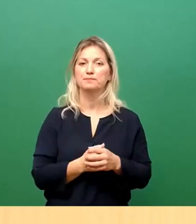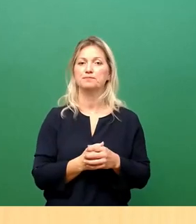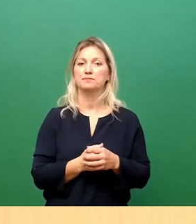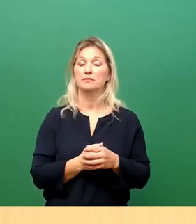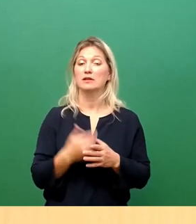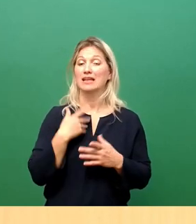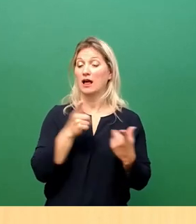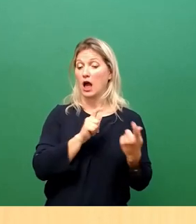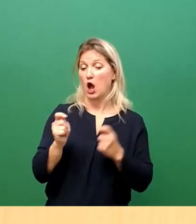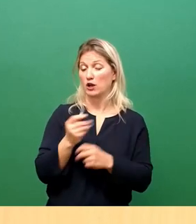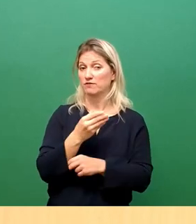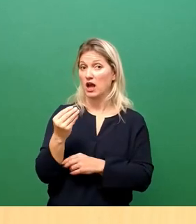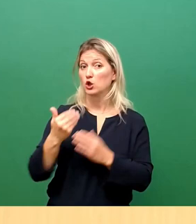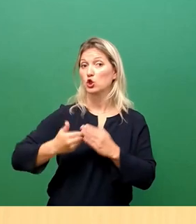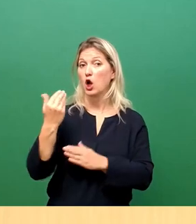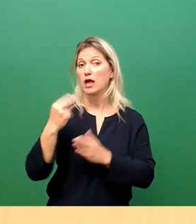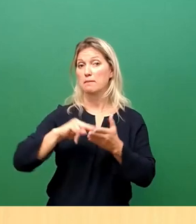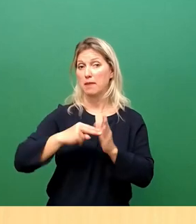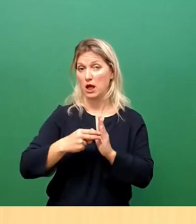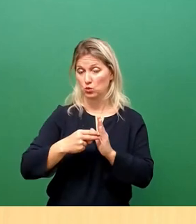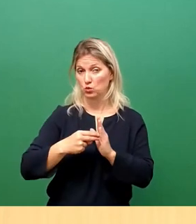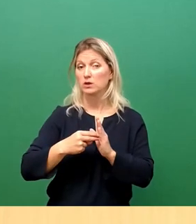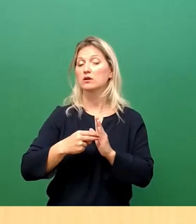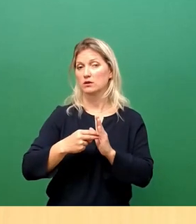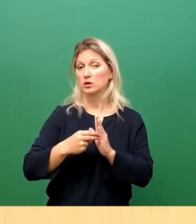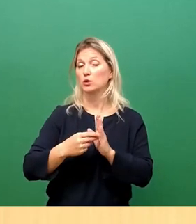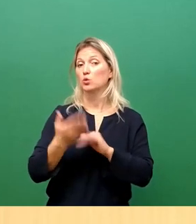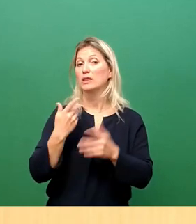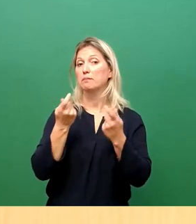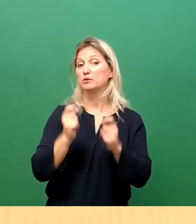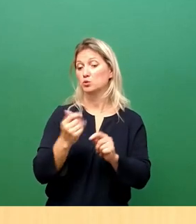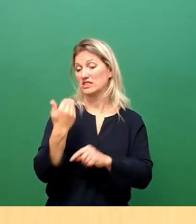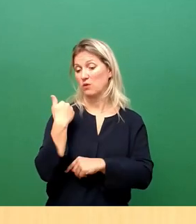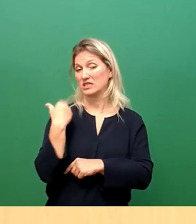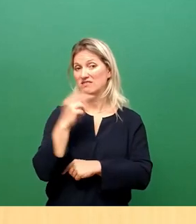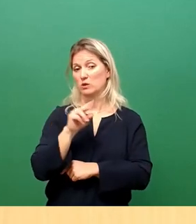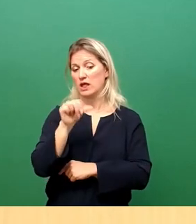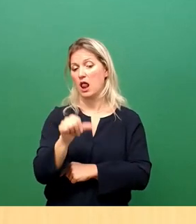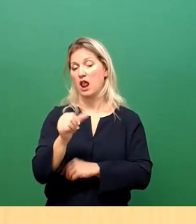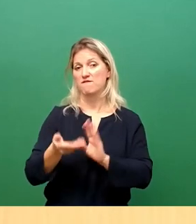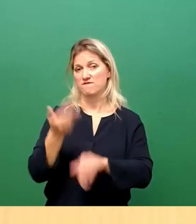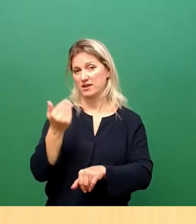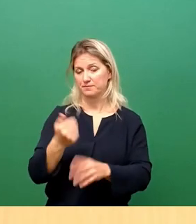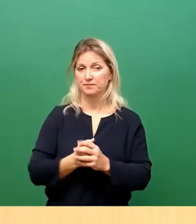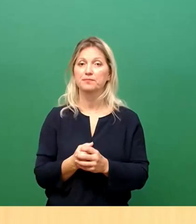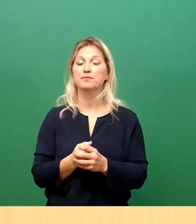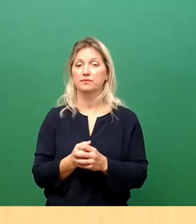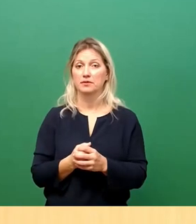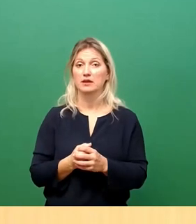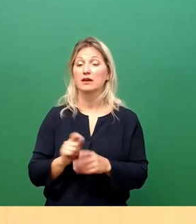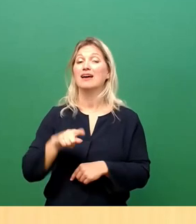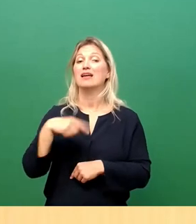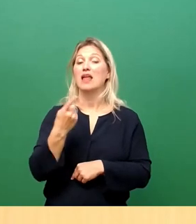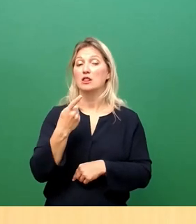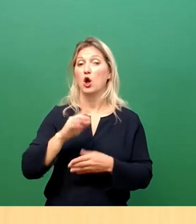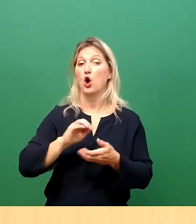Planung und hebt den Beschluss von 2011 auf. 2014 nach der Kommunalwahl gibt